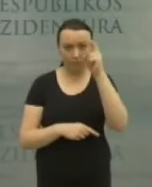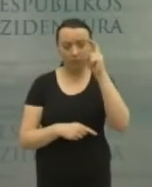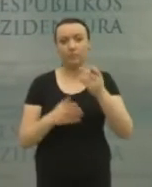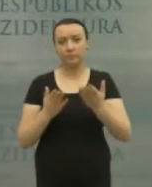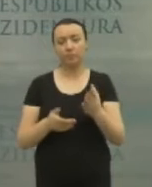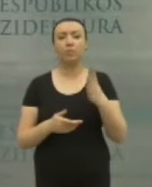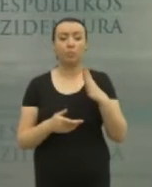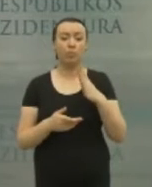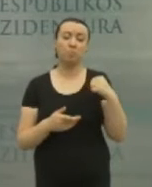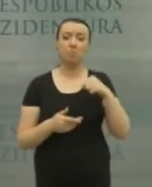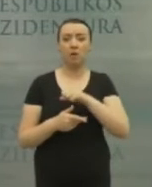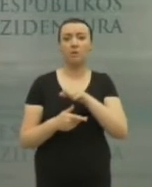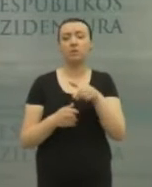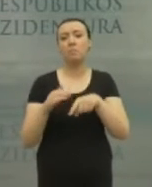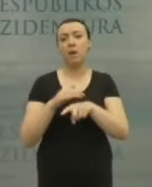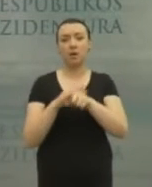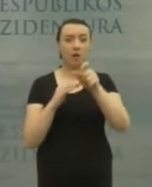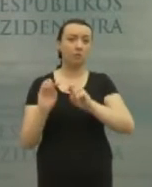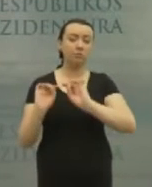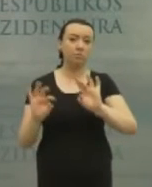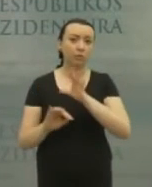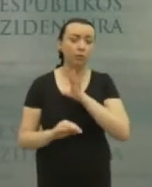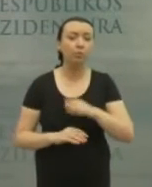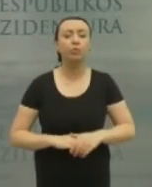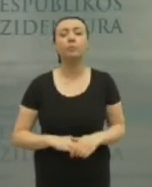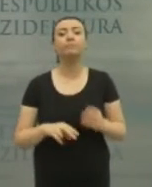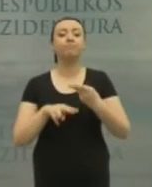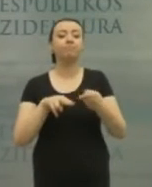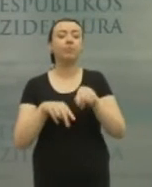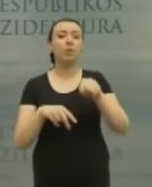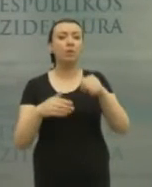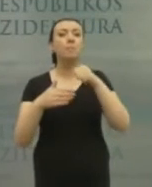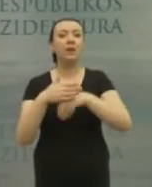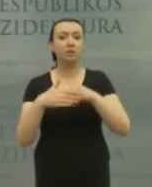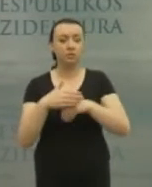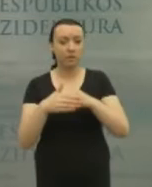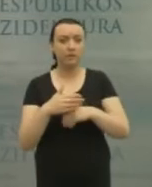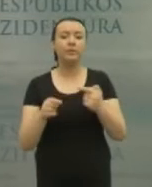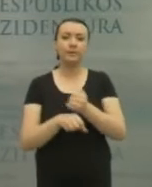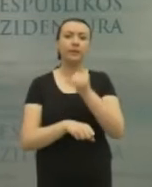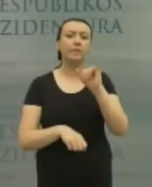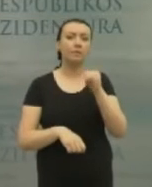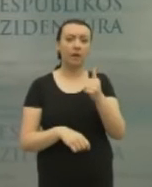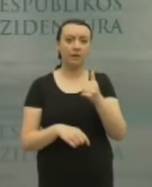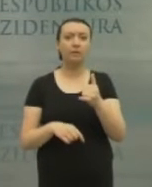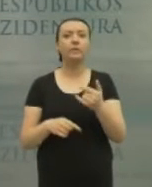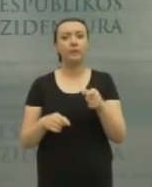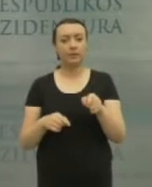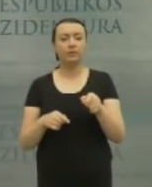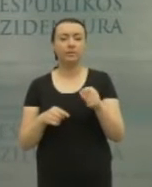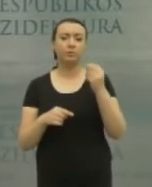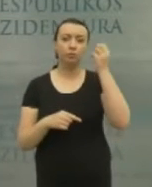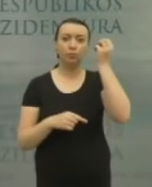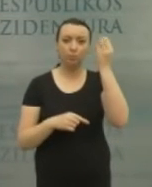bent jau taip jie įvardyja savo atvykimo tikslus. Dėl tos priežasties šitai reikia vertinti ir šitame